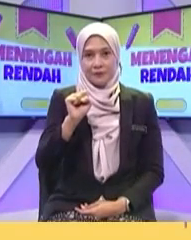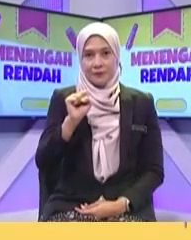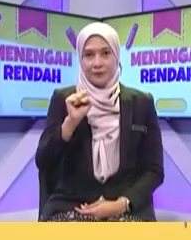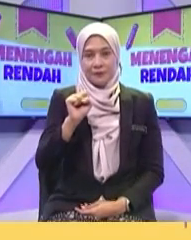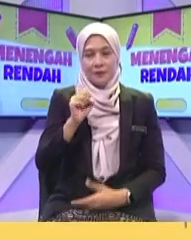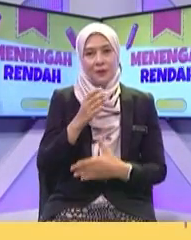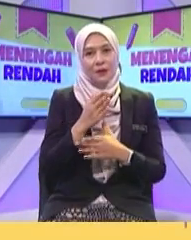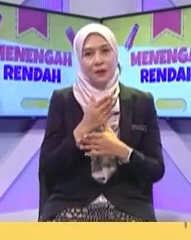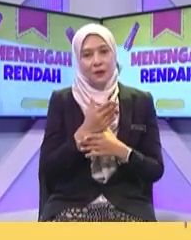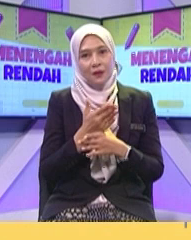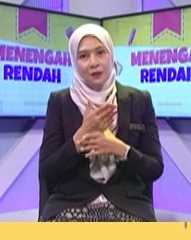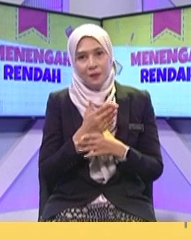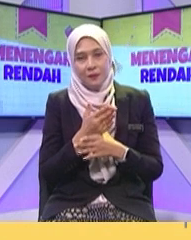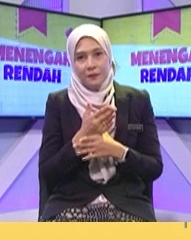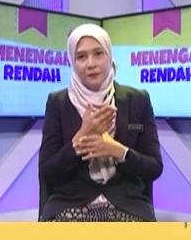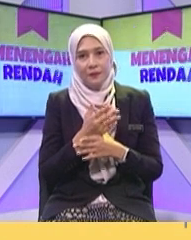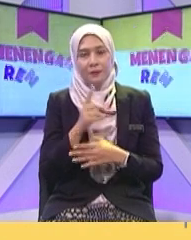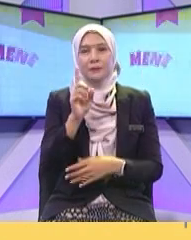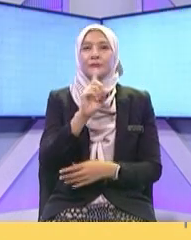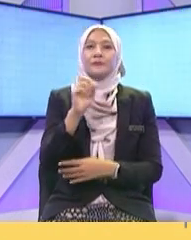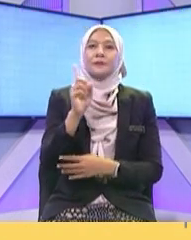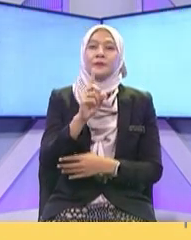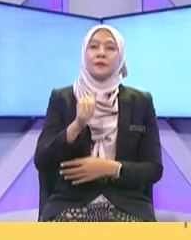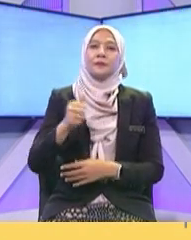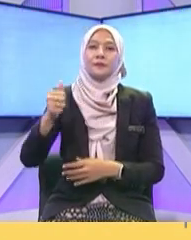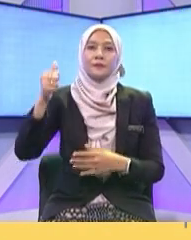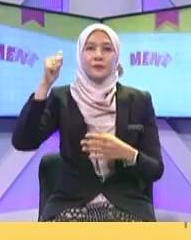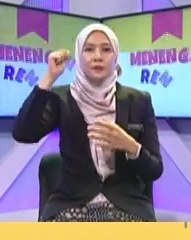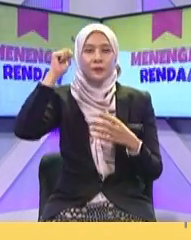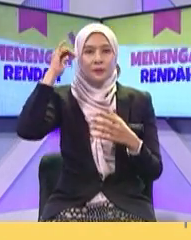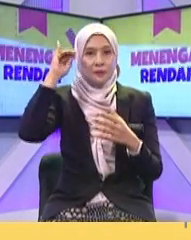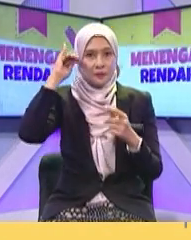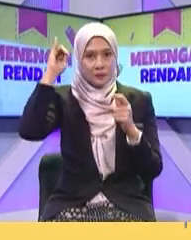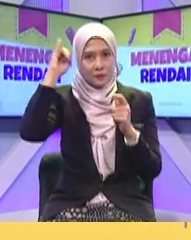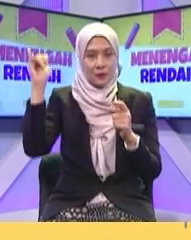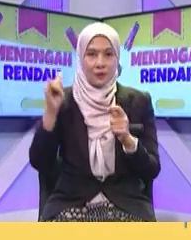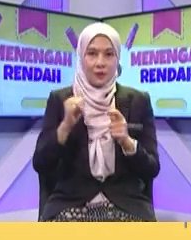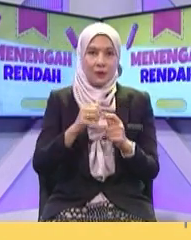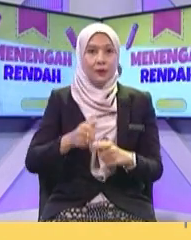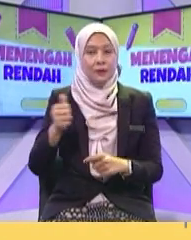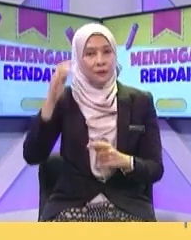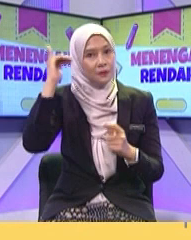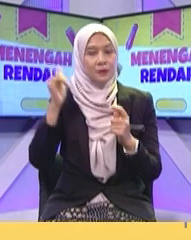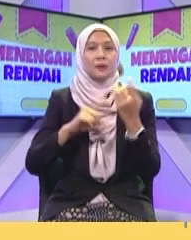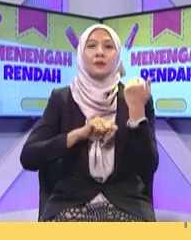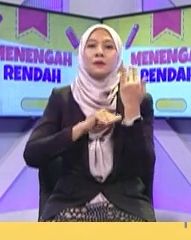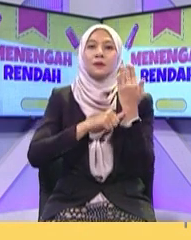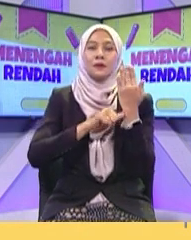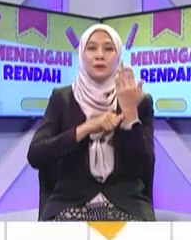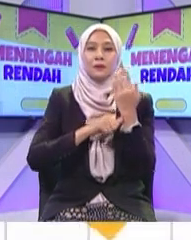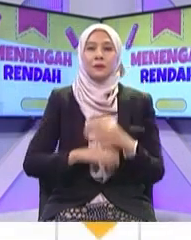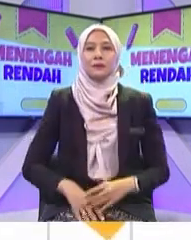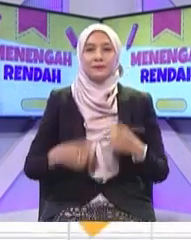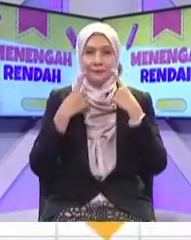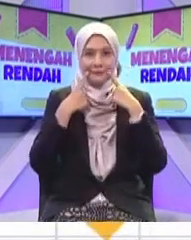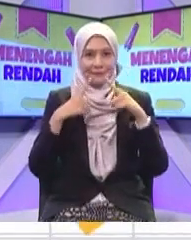Antara berikut Alat telekomunikasi Manakah yang terawal Digunakan di negara kita B Telegraf